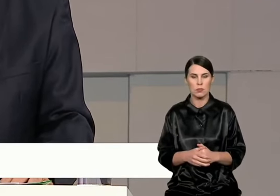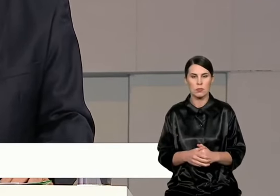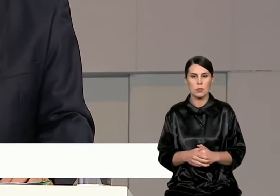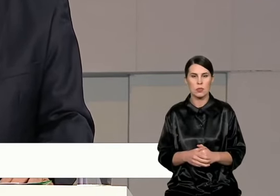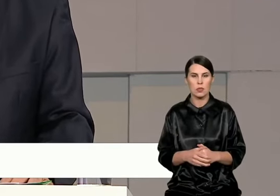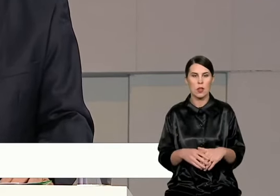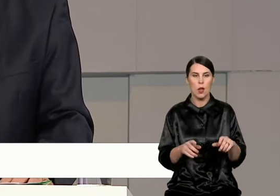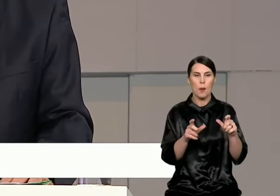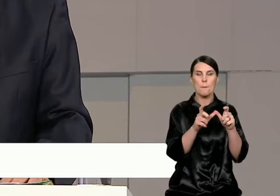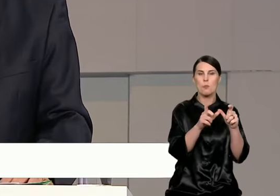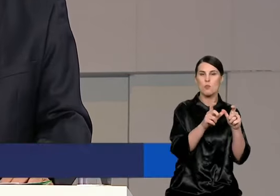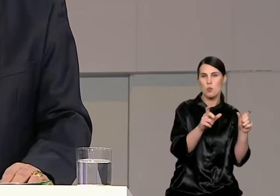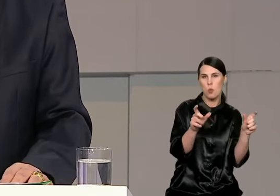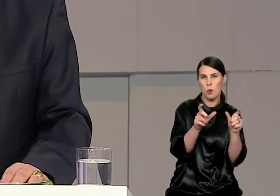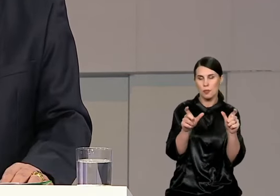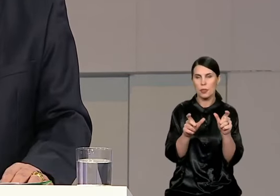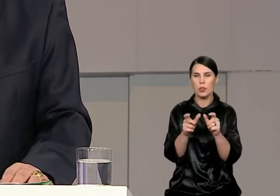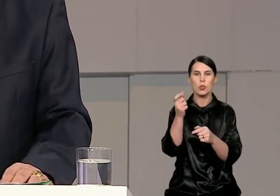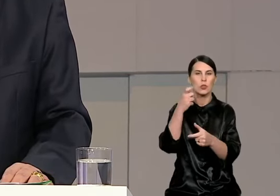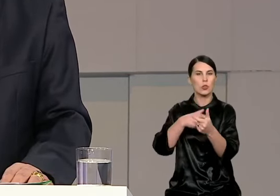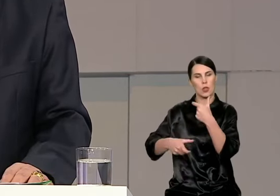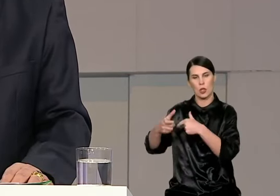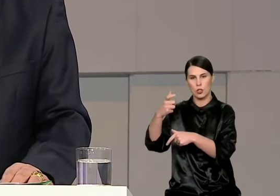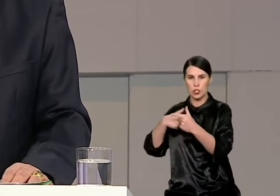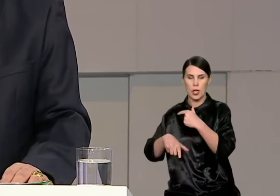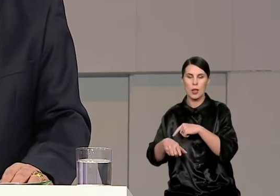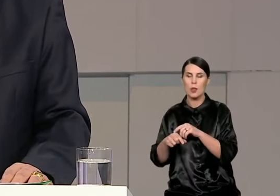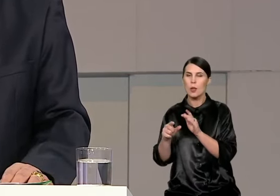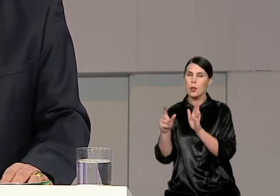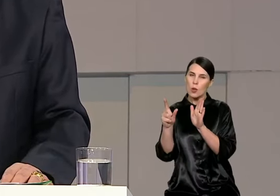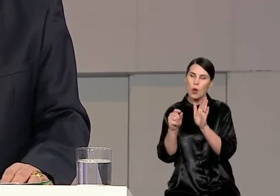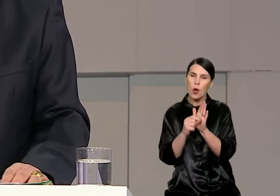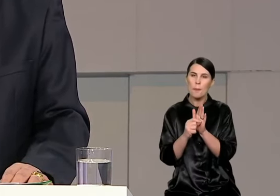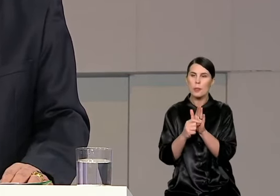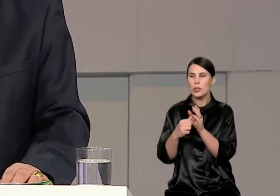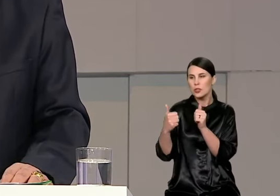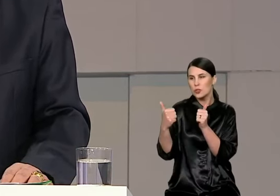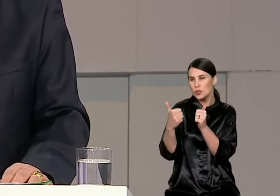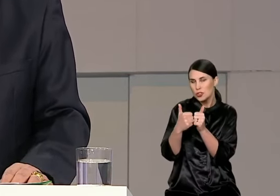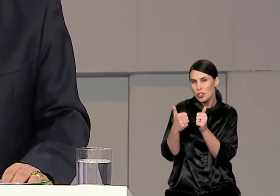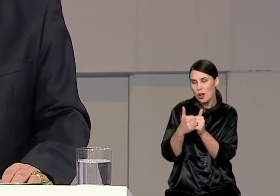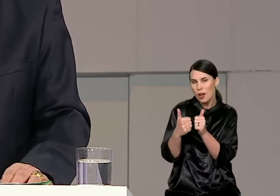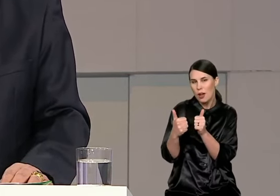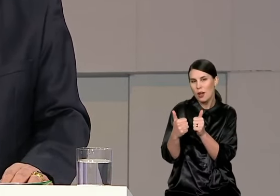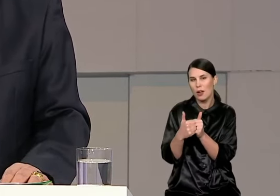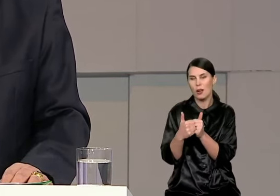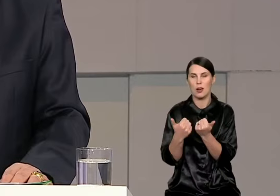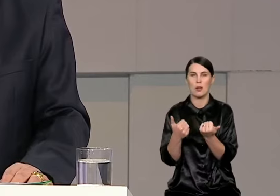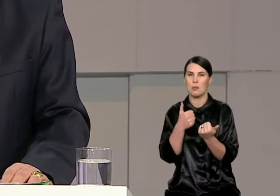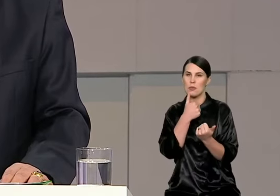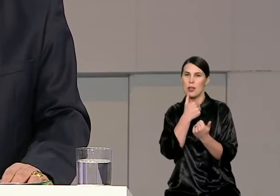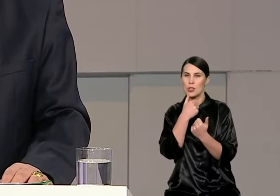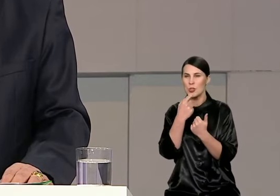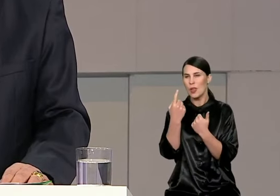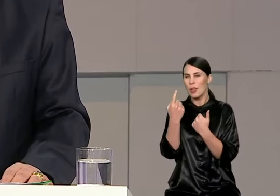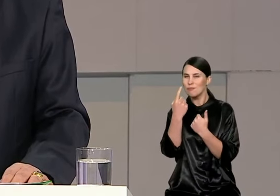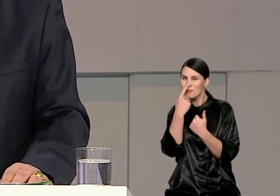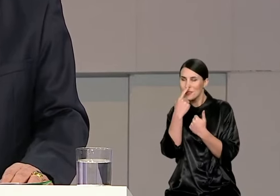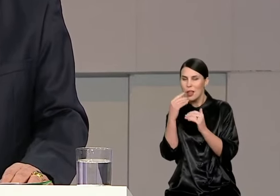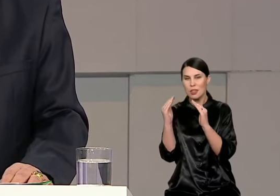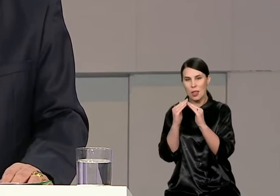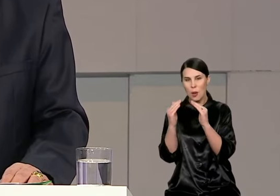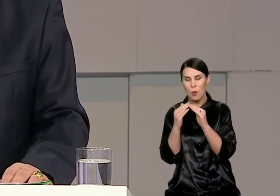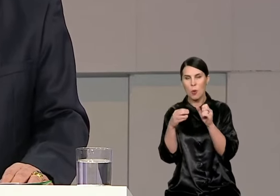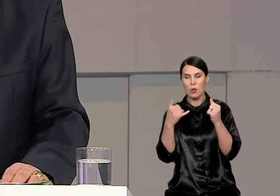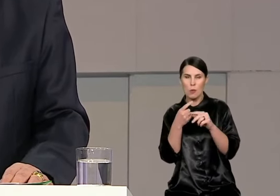mokyklos ir darželiai turi būti orientuoti prie gyventojų. Tai yra, ne kaip dabar veža į kitą miesto galą, reiškia,